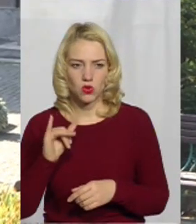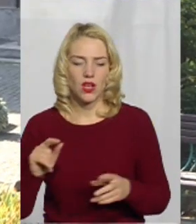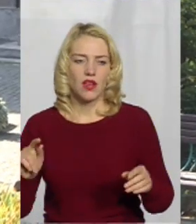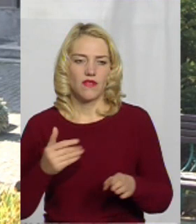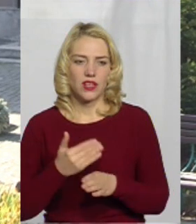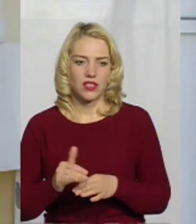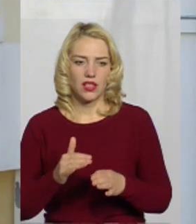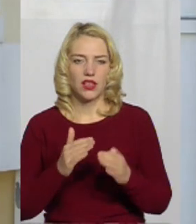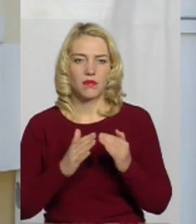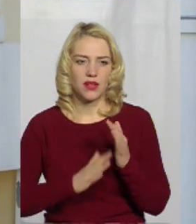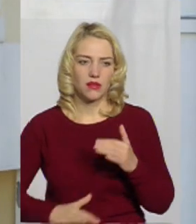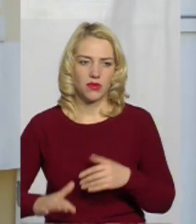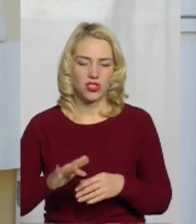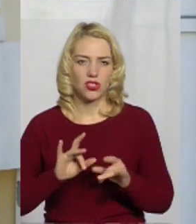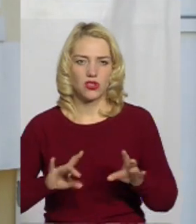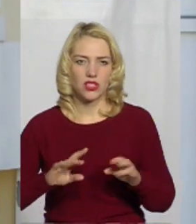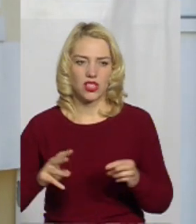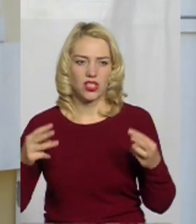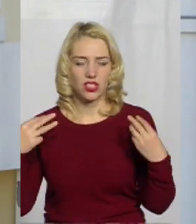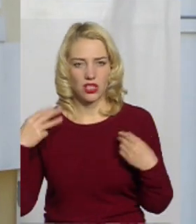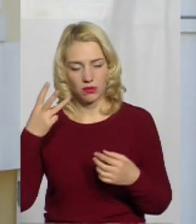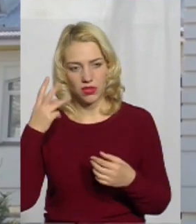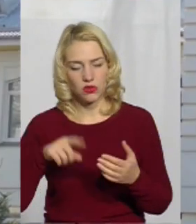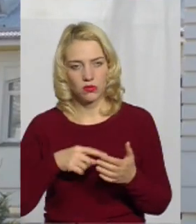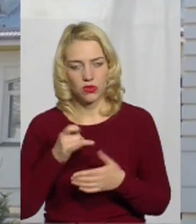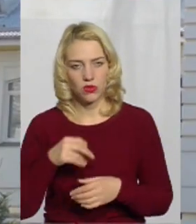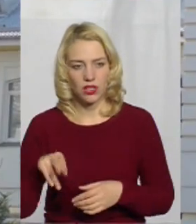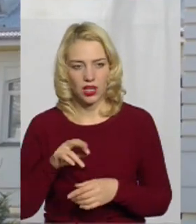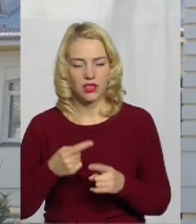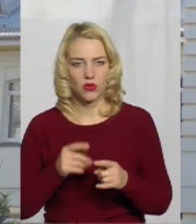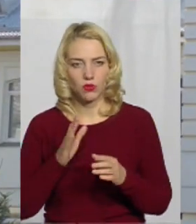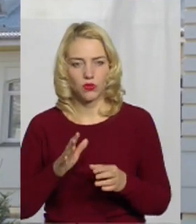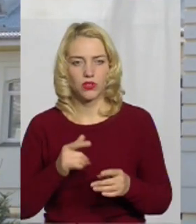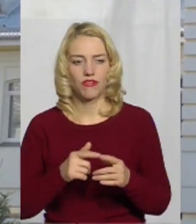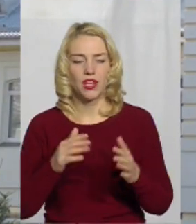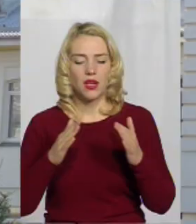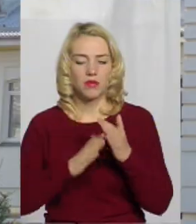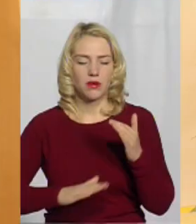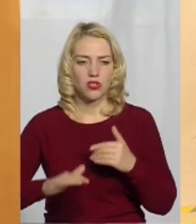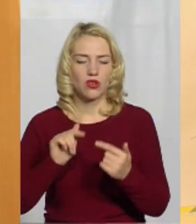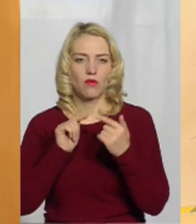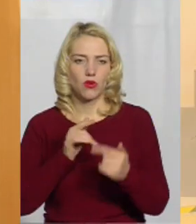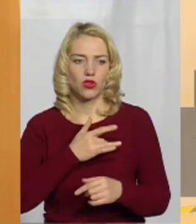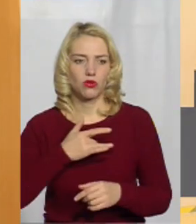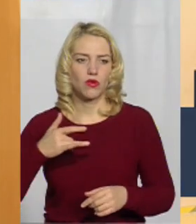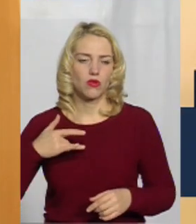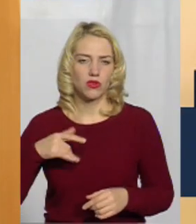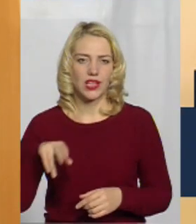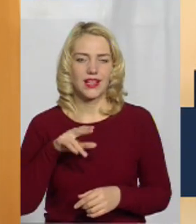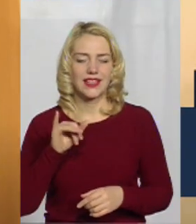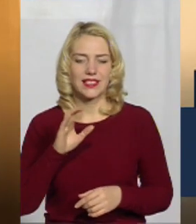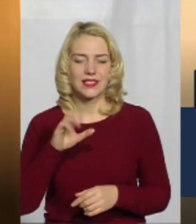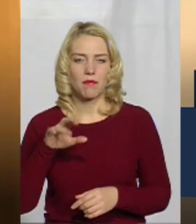управління охорони здорових Хмельницької міської ради Борис Ткач. Розміститься воно в приміщенні протитуберкульозного диспансеру. Передбачають,